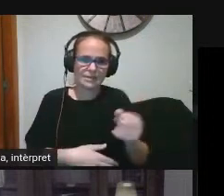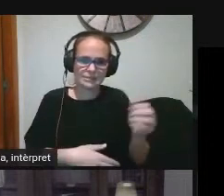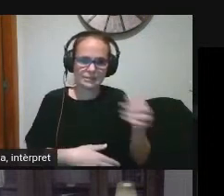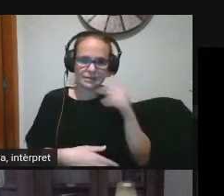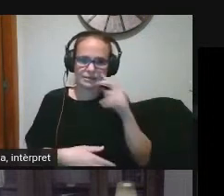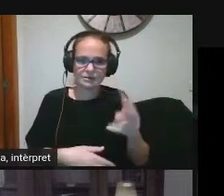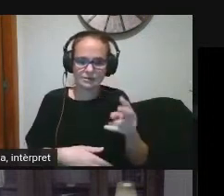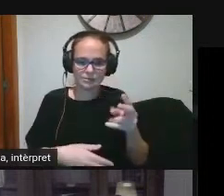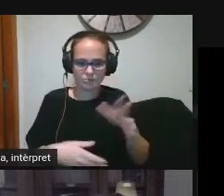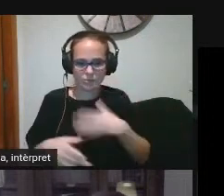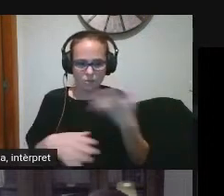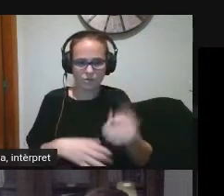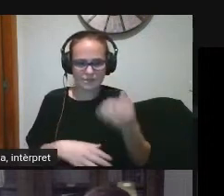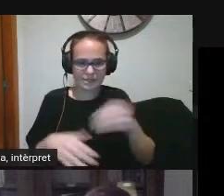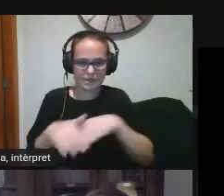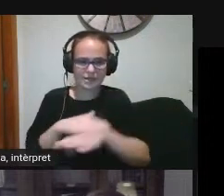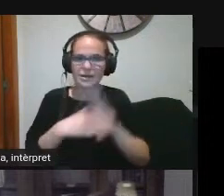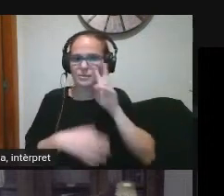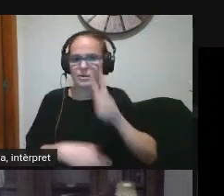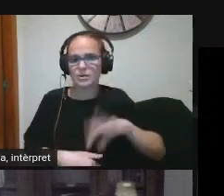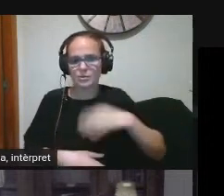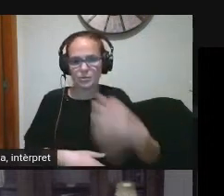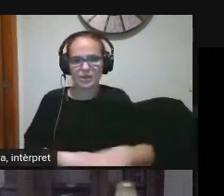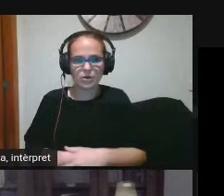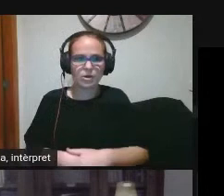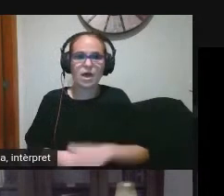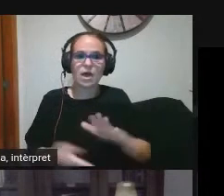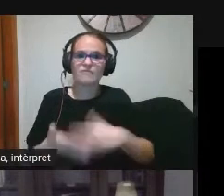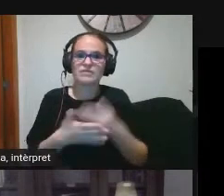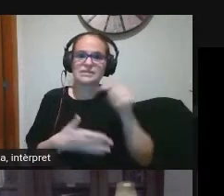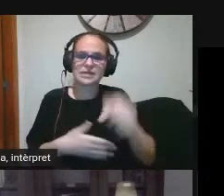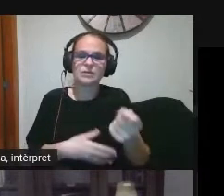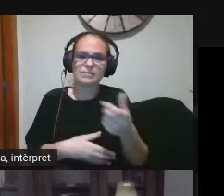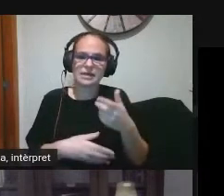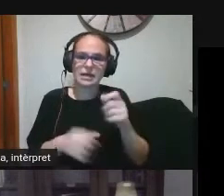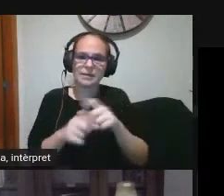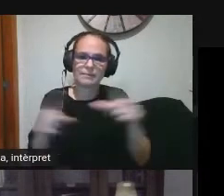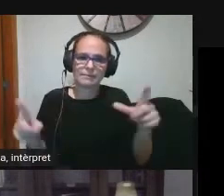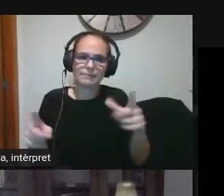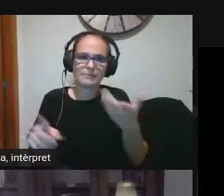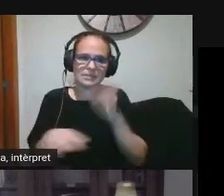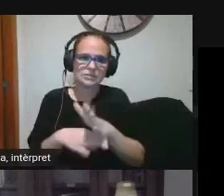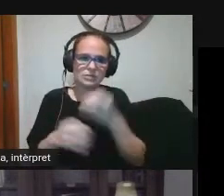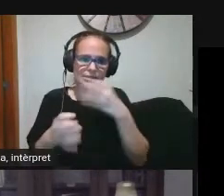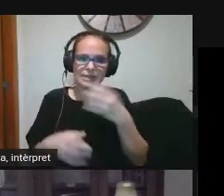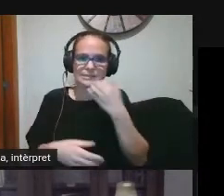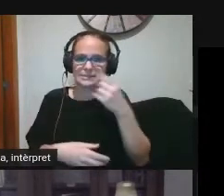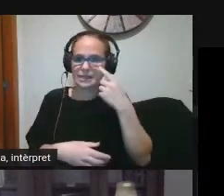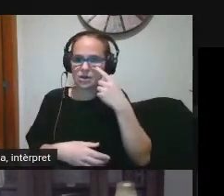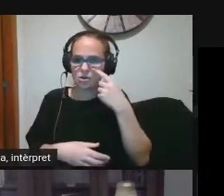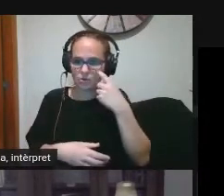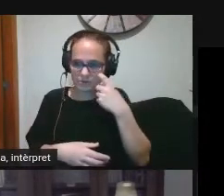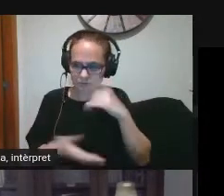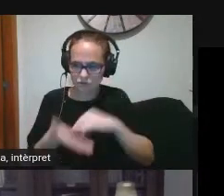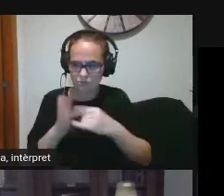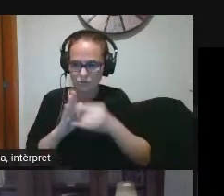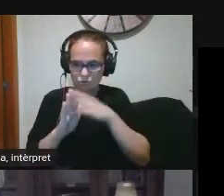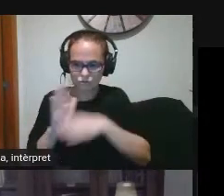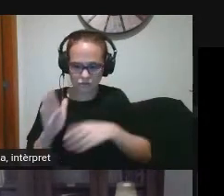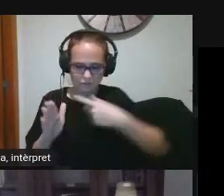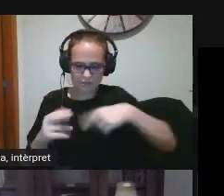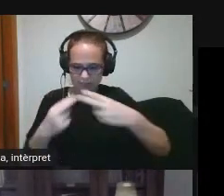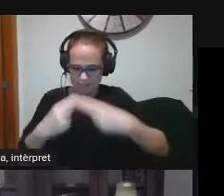descarregar i les pugueu veure i fins aquí una mica la nostra presentació de home quan parlem d'observació metodològica i ens hem de saber nosaltres